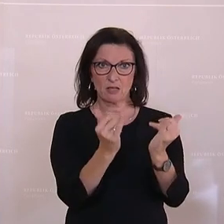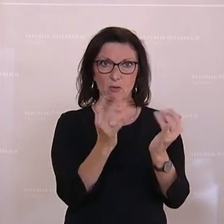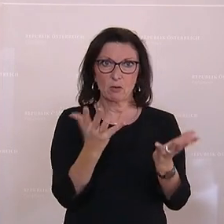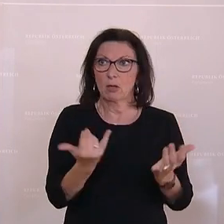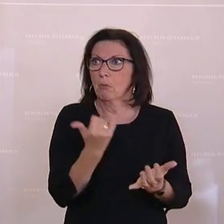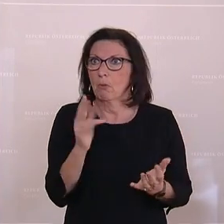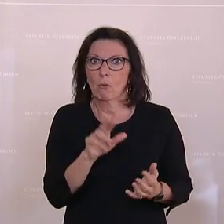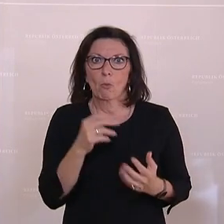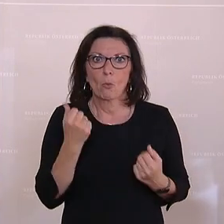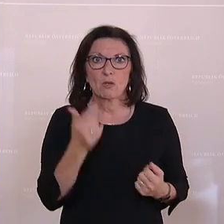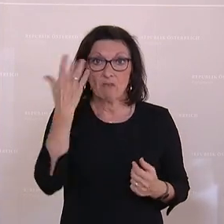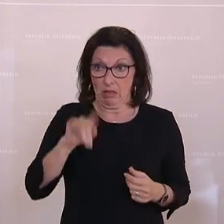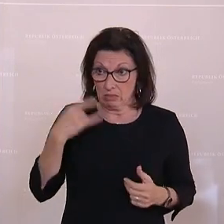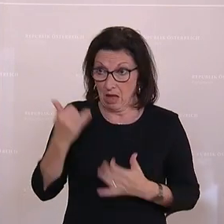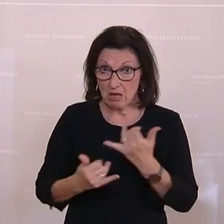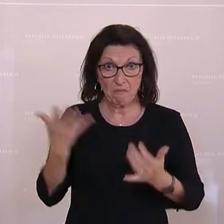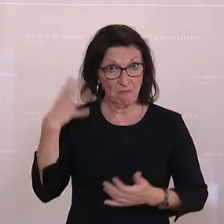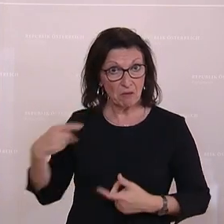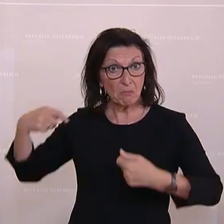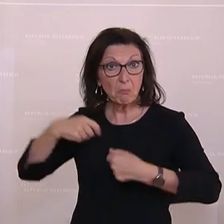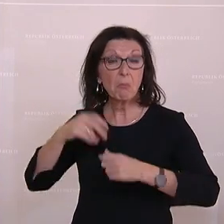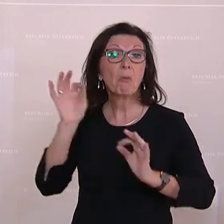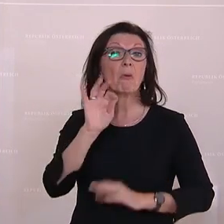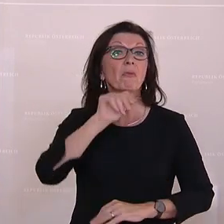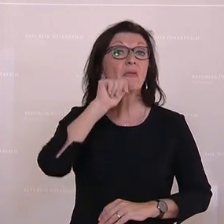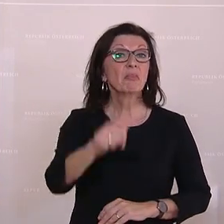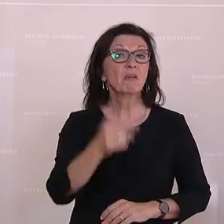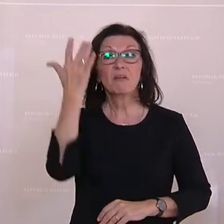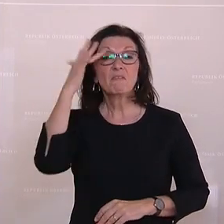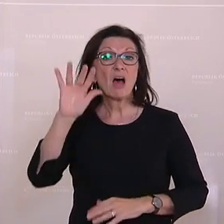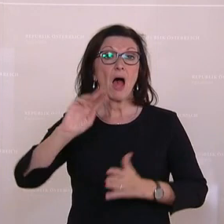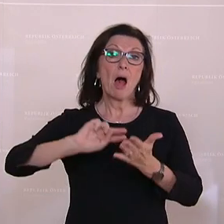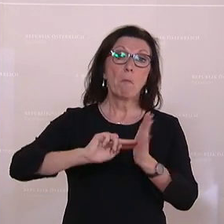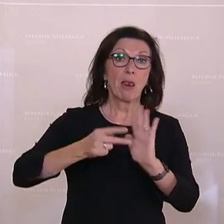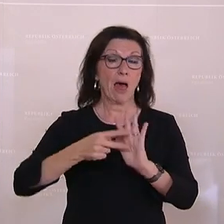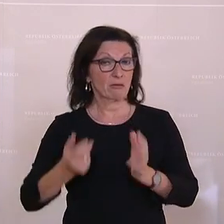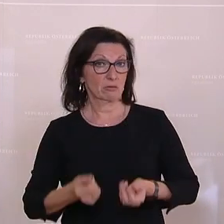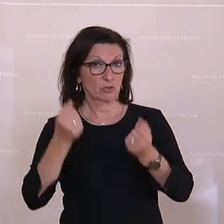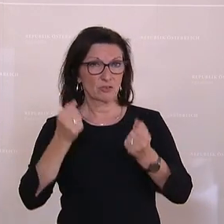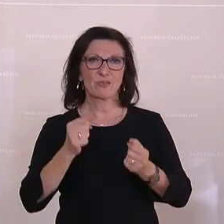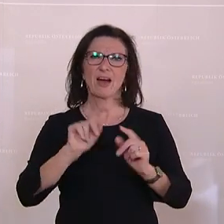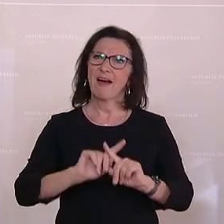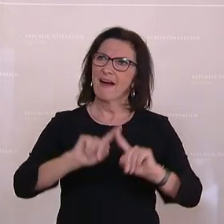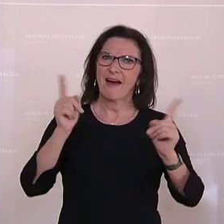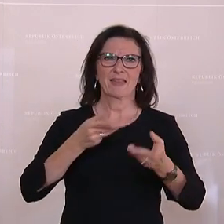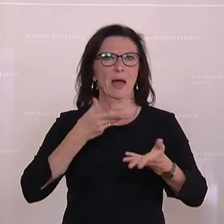keine echte Planungssicherheit, wie es im nächsten Jahr mit ihnen weitergeht. Weitere Beratungsstellen,